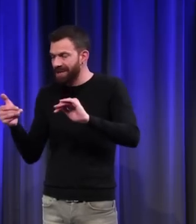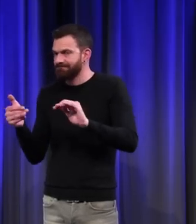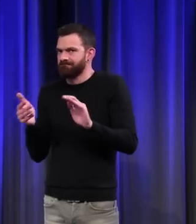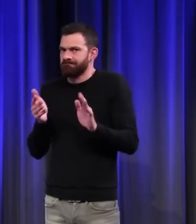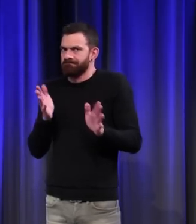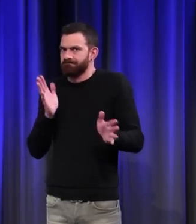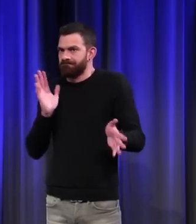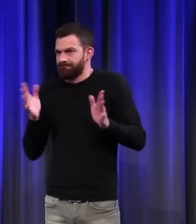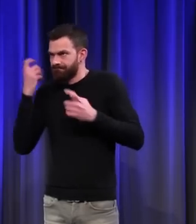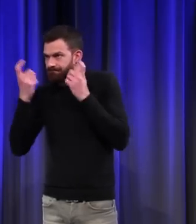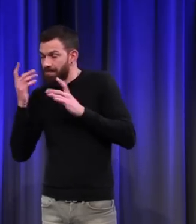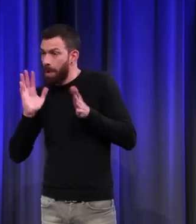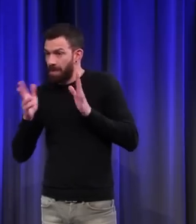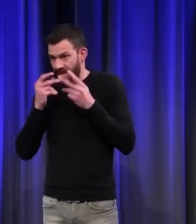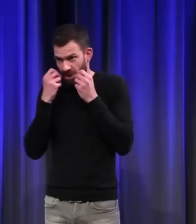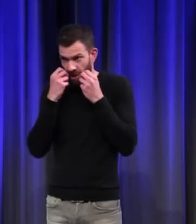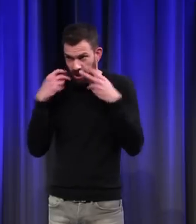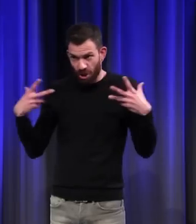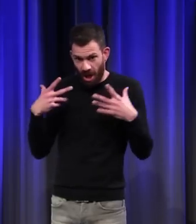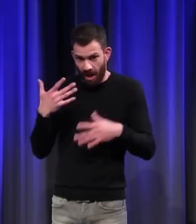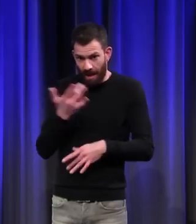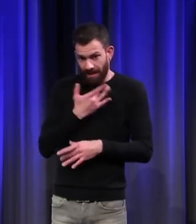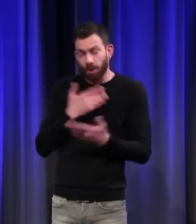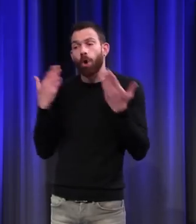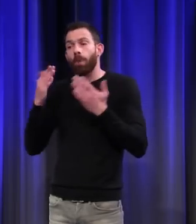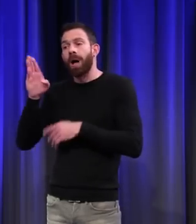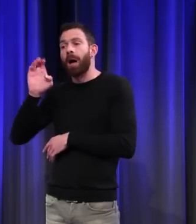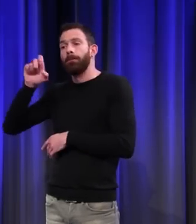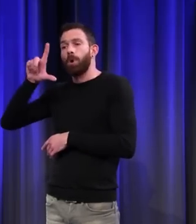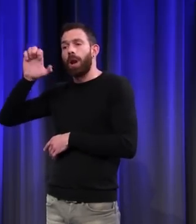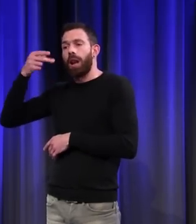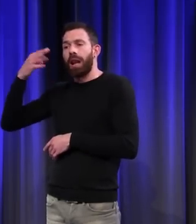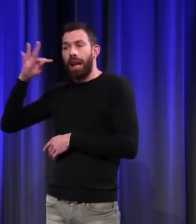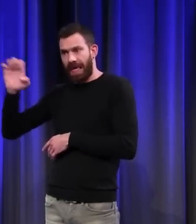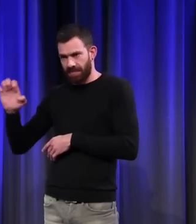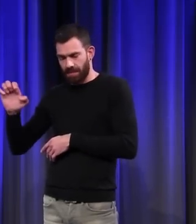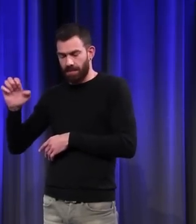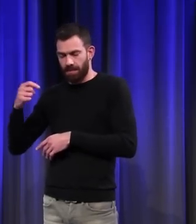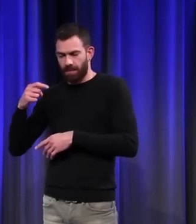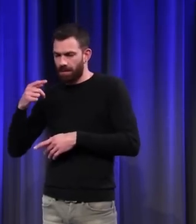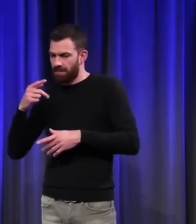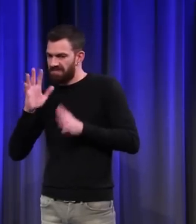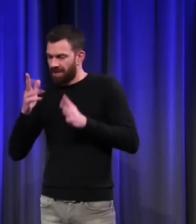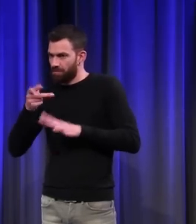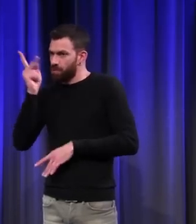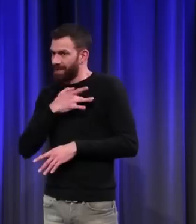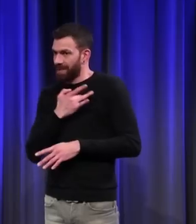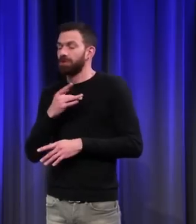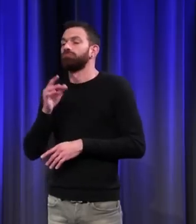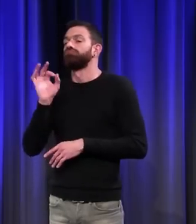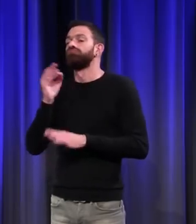seraient pas plus efficaces que les belettes pour chasser les rats ? En effet, depuis très longtemps, c'est déjà